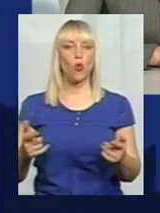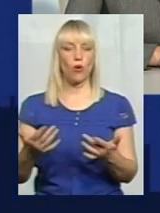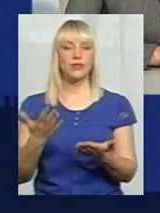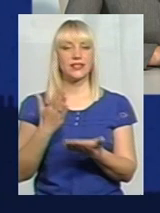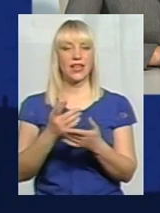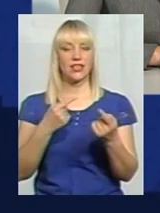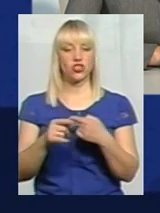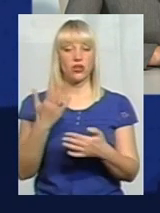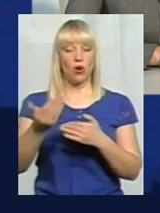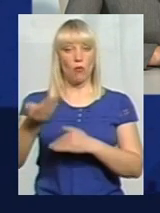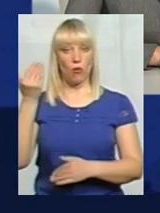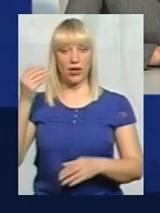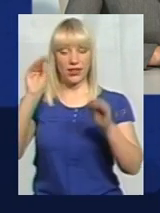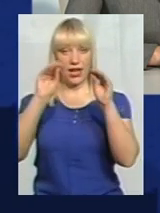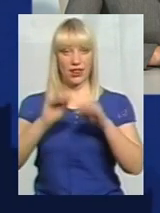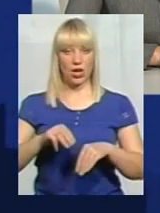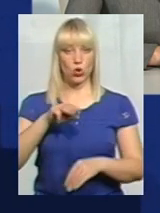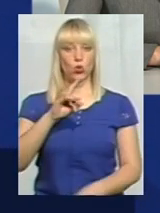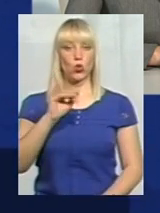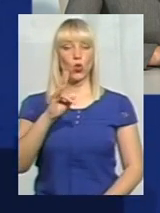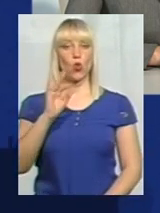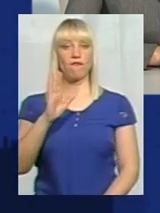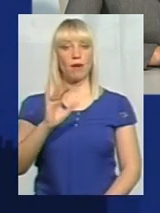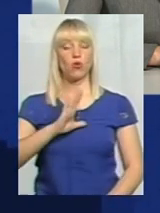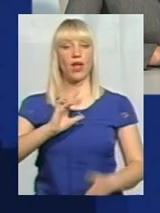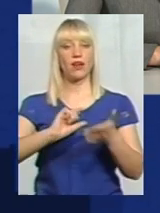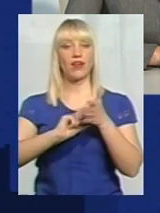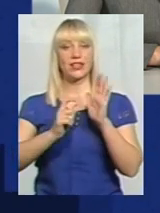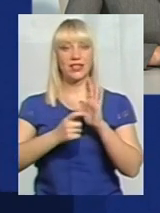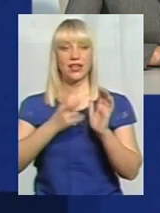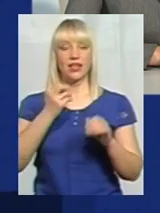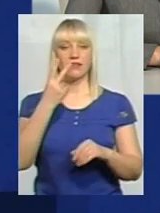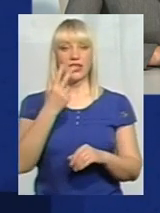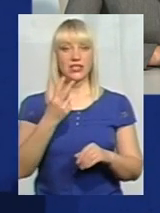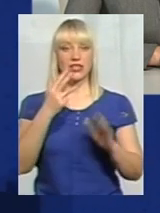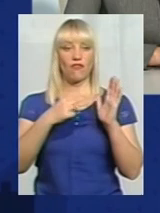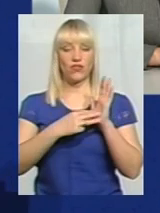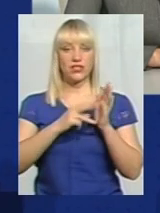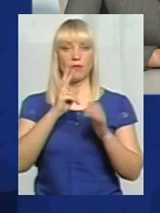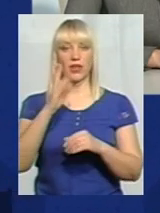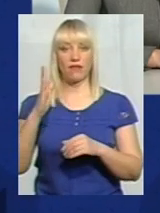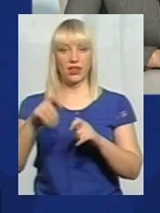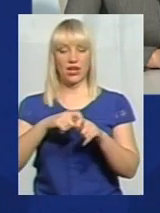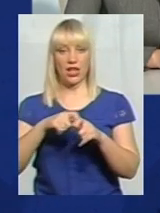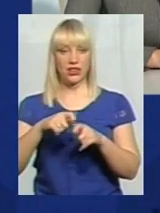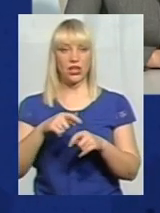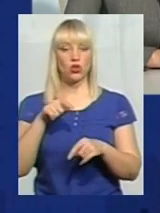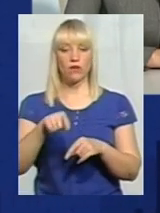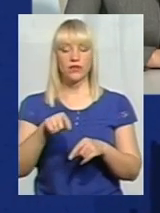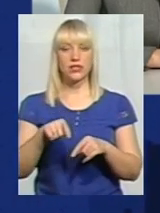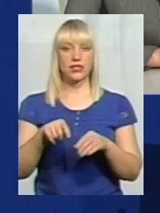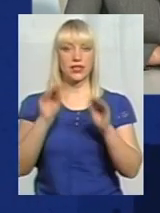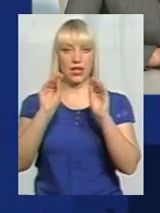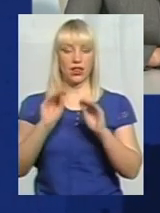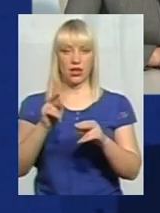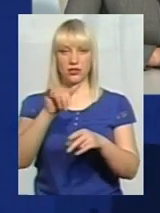у попередніх деклараціях пані Ірини Трунової була квартира на 28 квадратів, то в цій декларації вона кудись зникла